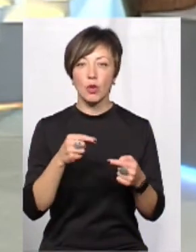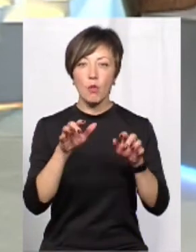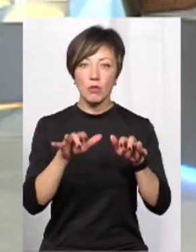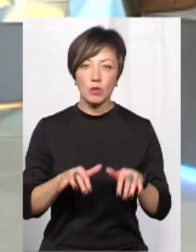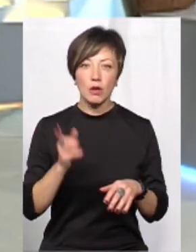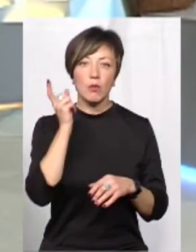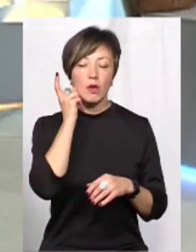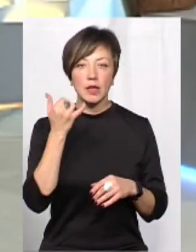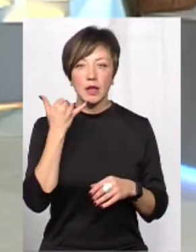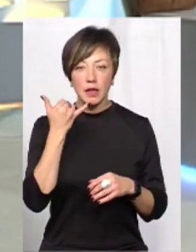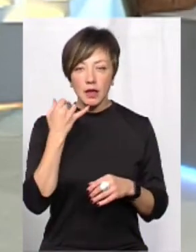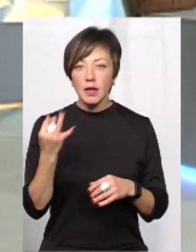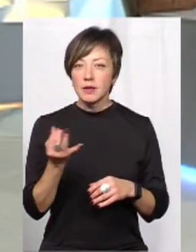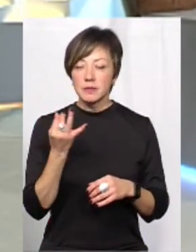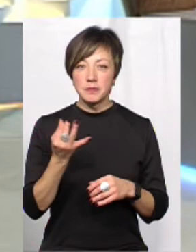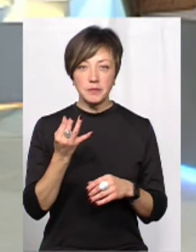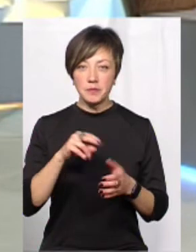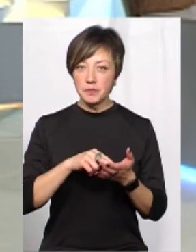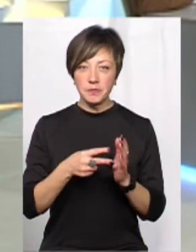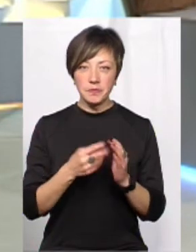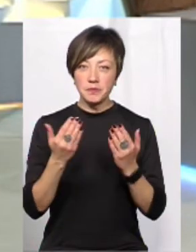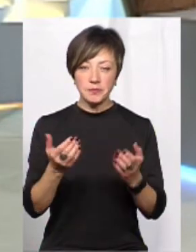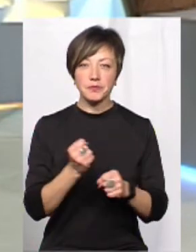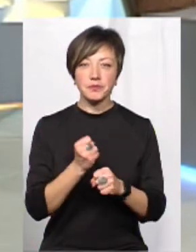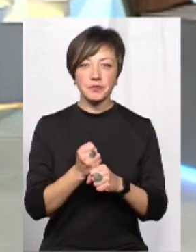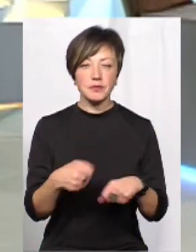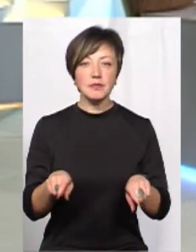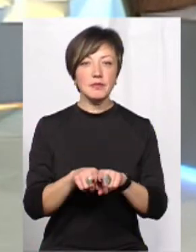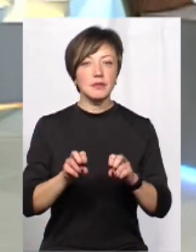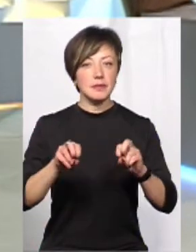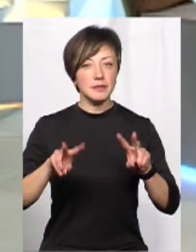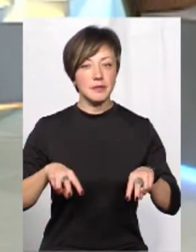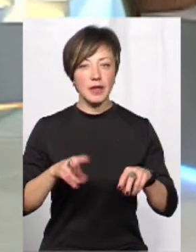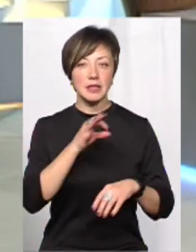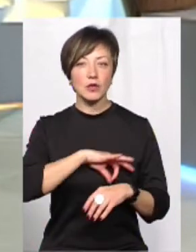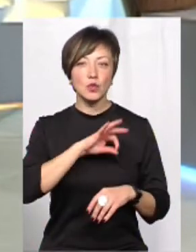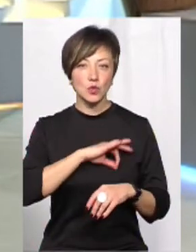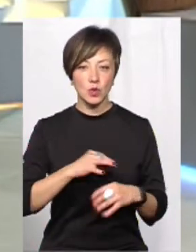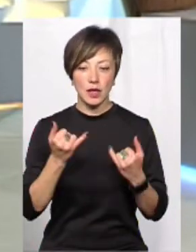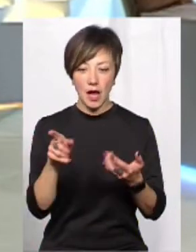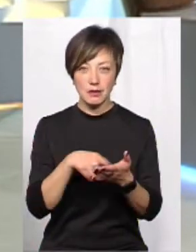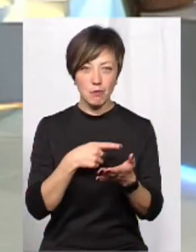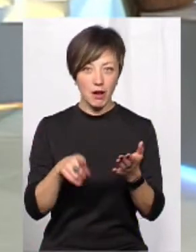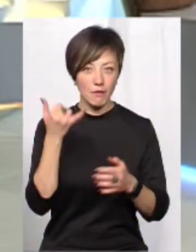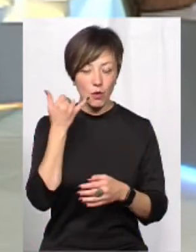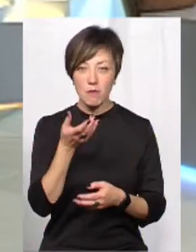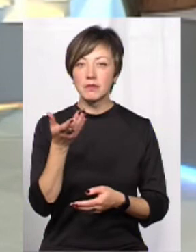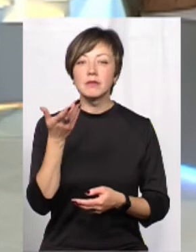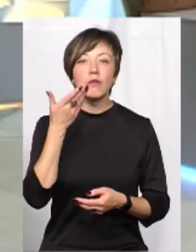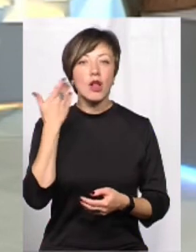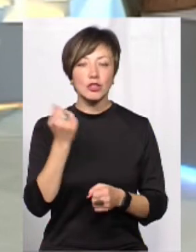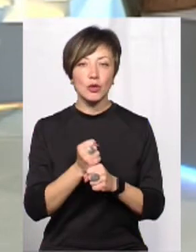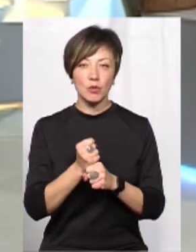мобільний телефон. А ось цікаво, чи не плануєте ви зробити такий спеціальний застосунок для смартфонів, щоб ще полегшити